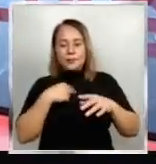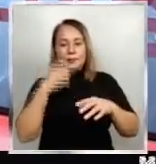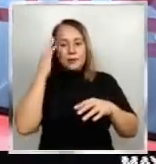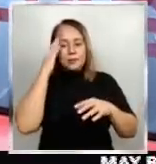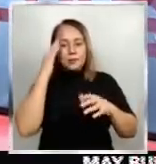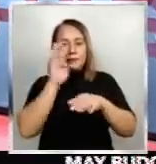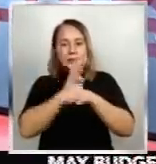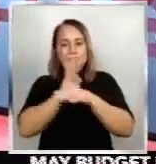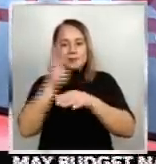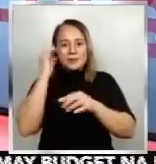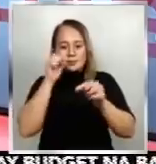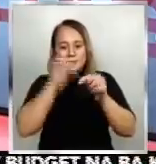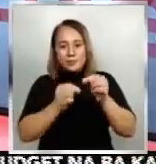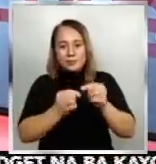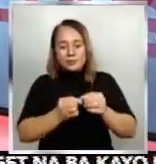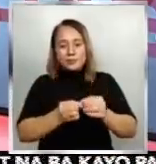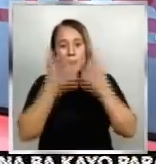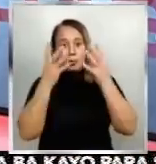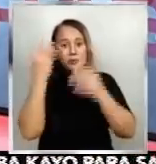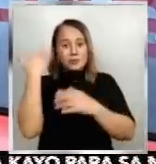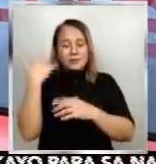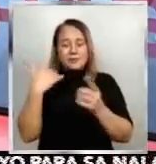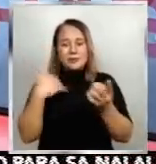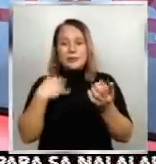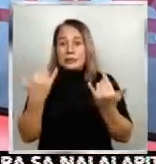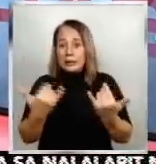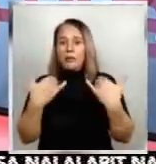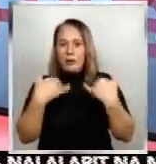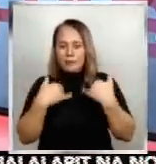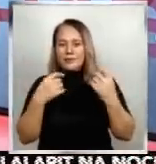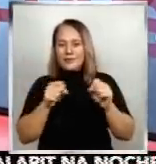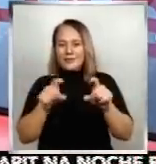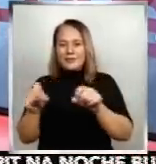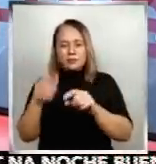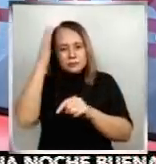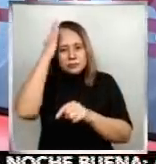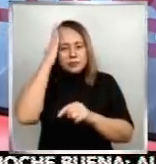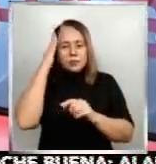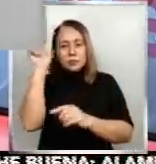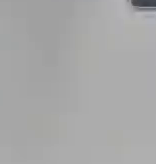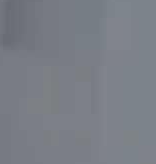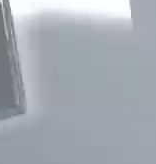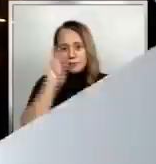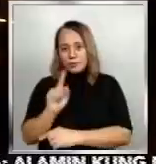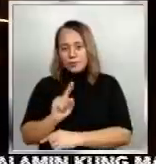nakaraang taon. Ngayon palang nakakabawi ang mga nagbebenta nito at meron silang pakiusap sa gobyerno. Narito ang aking report.